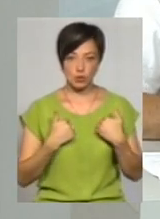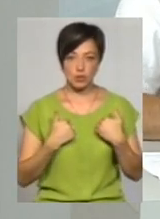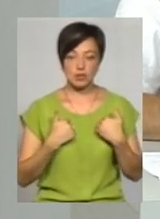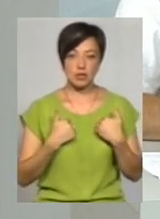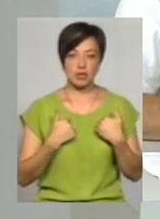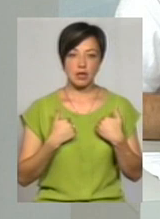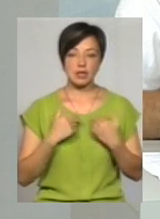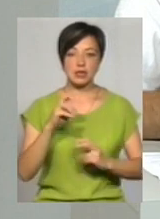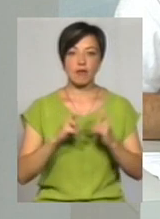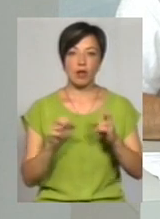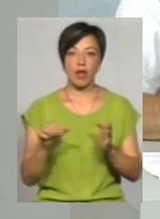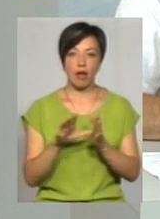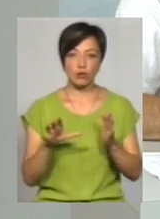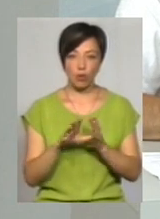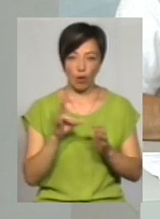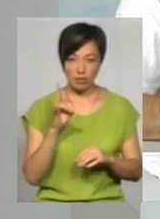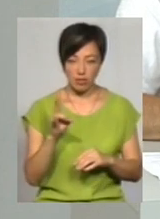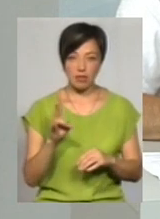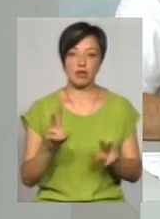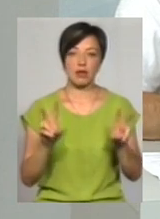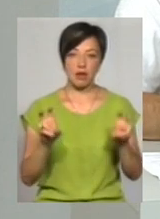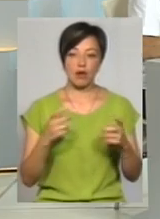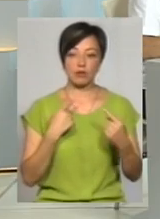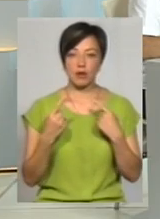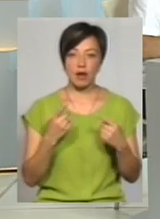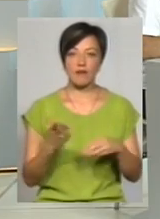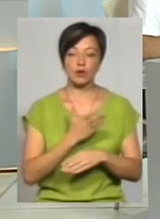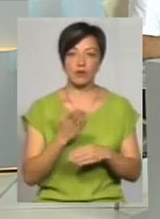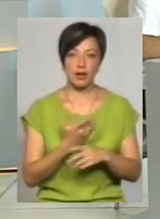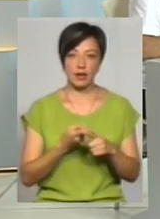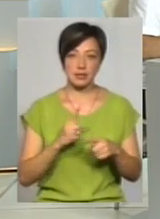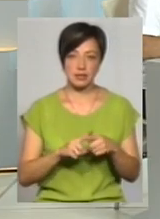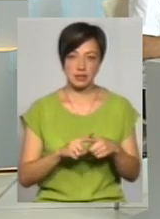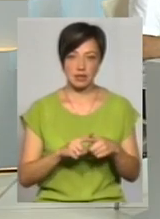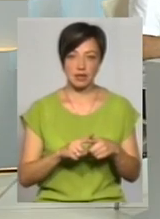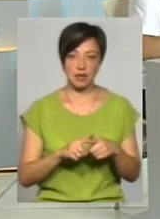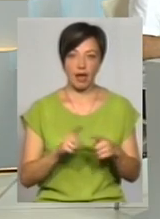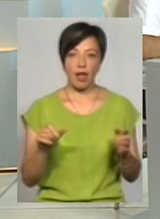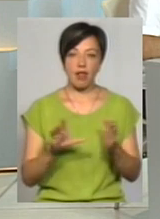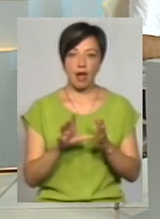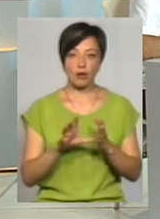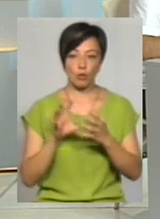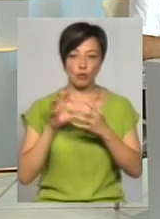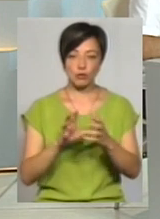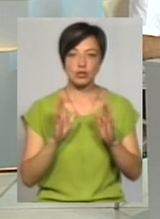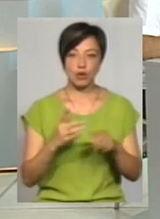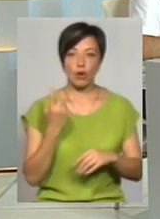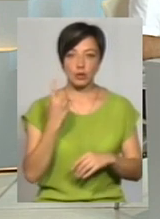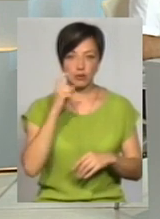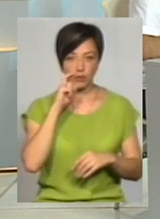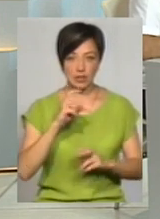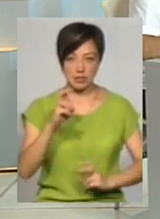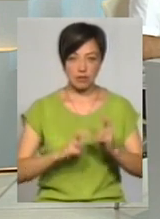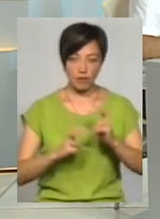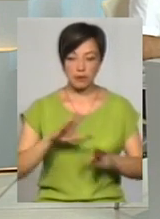завод «Електрон», ми безпосередньо розмовляли з ними, який виготовляє ці електробуси, на жаль, він є тільки лише один в Україні.